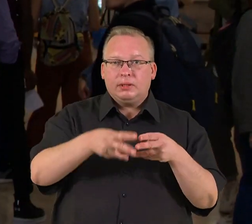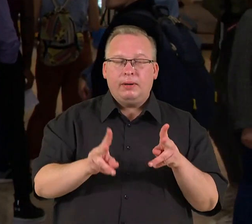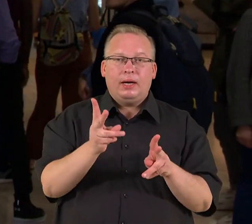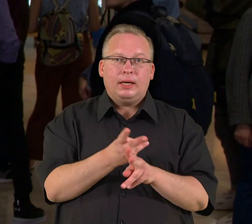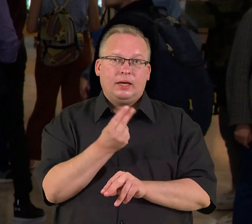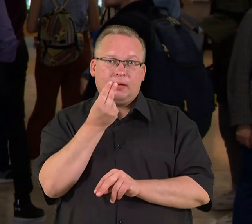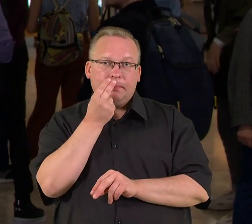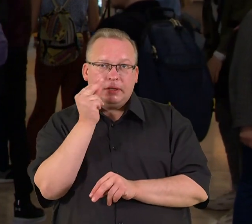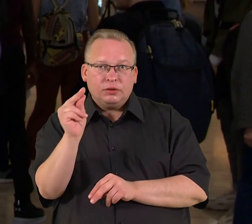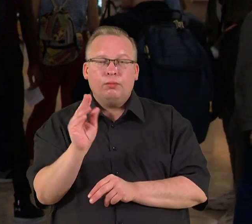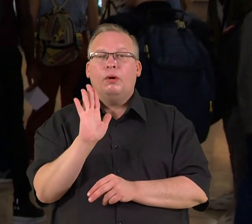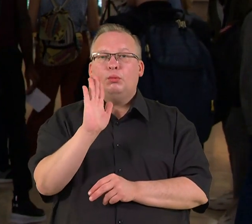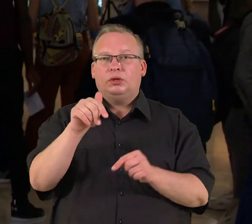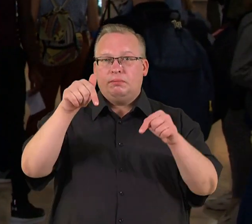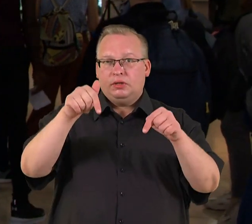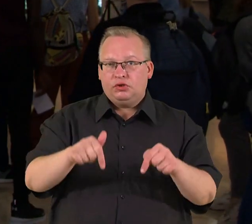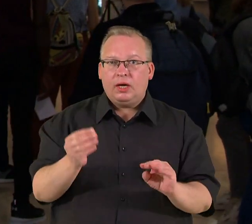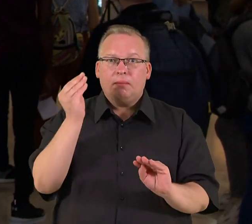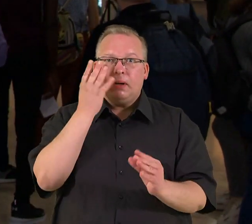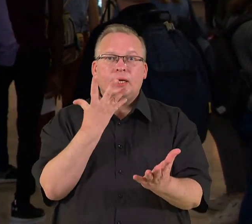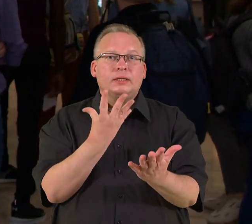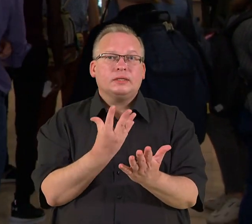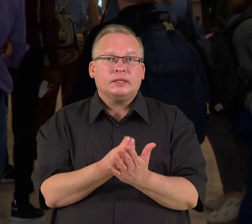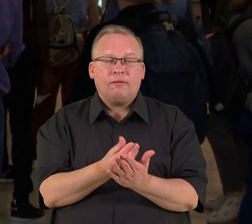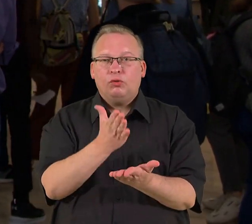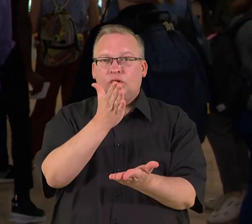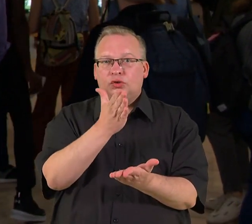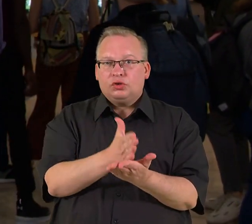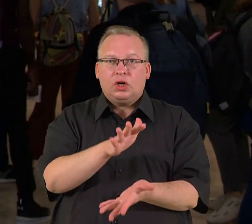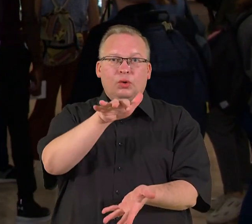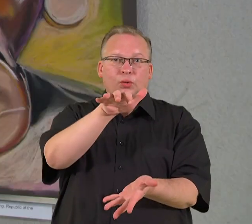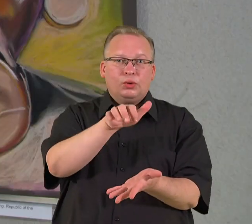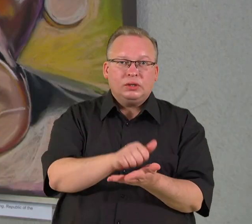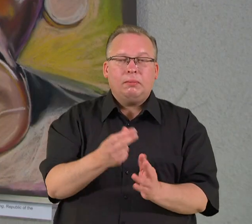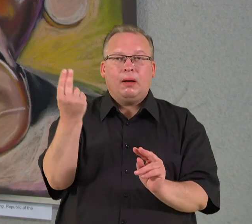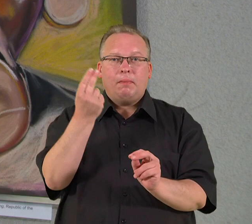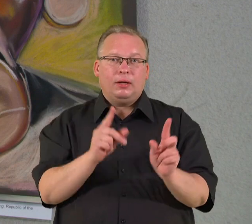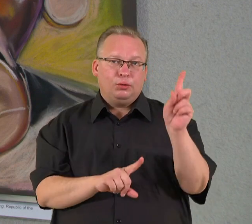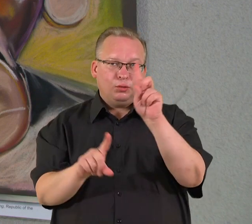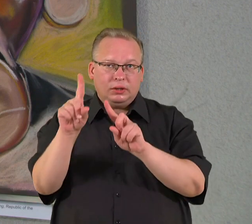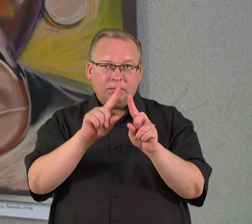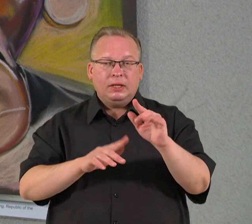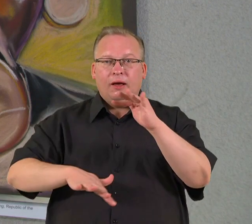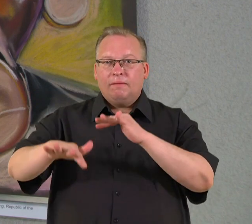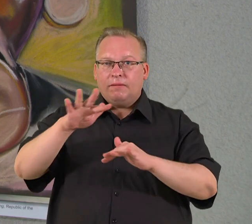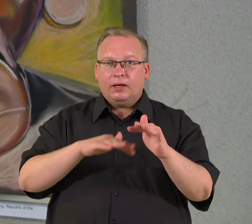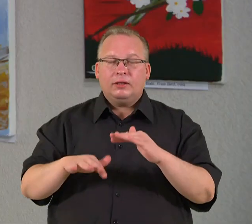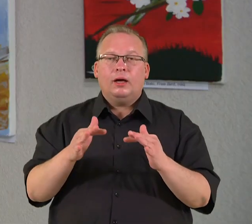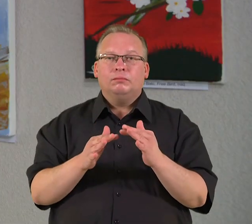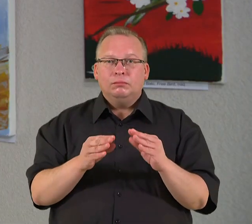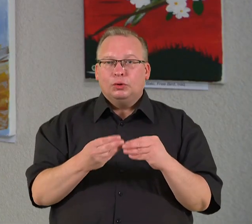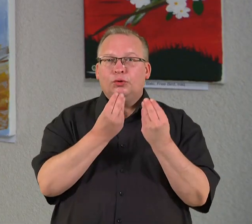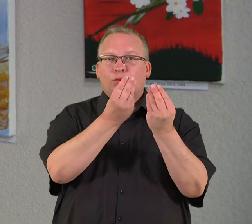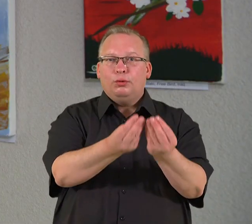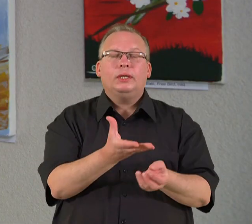įdžiaugt, kad vis tiek, būdami čia, jie įprasmena savo buvimą, užsijimą, meninę, kūrybinę veiklą ir tai suteikia